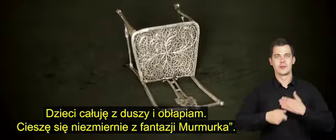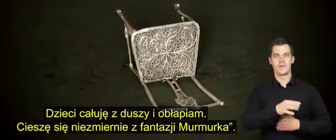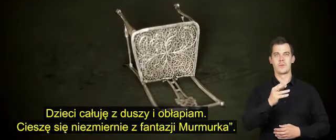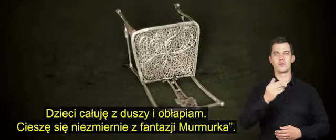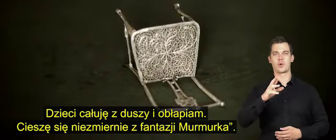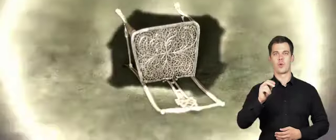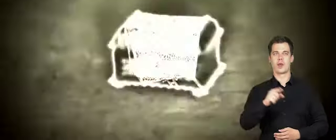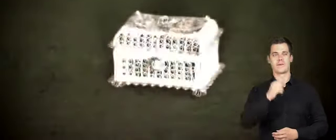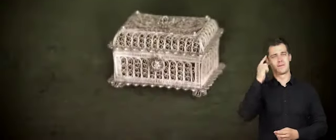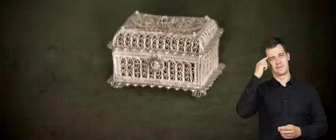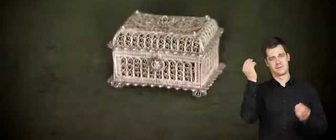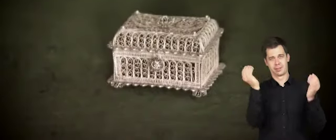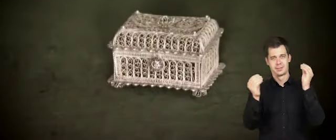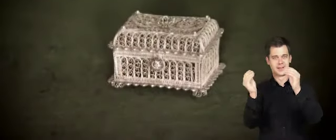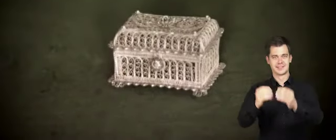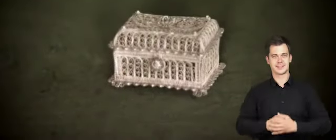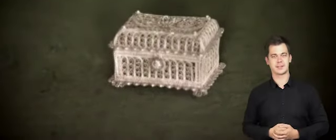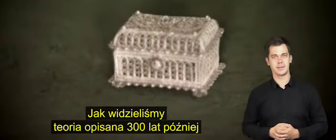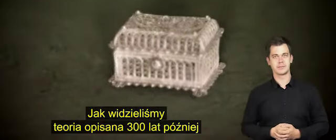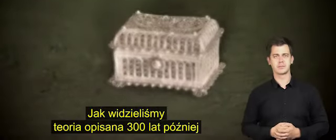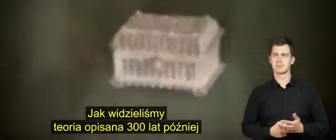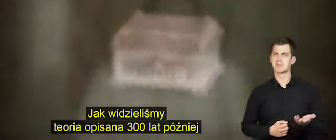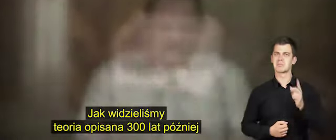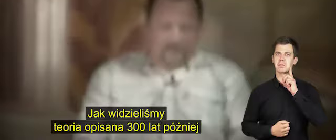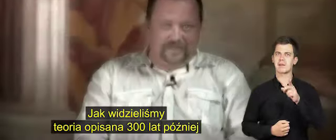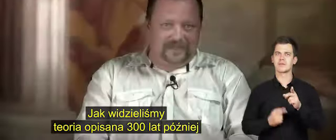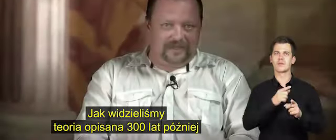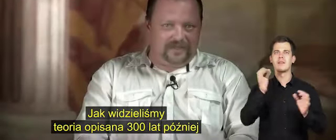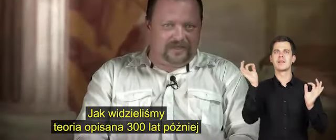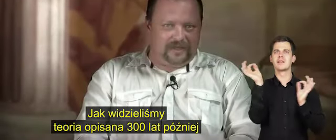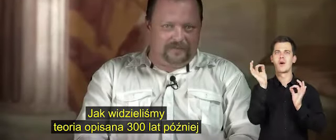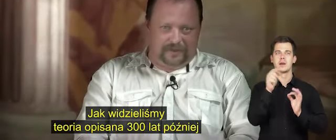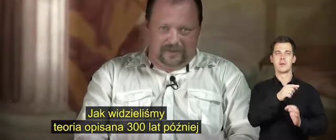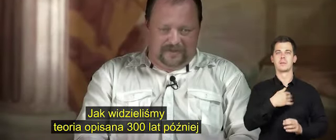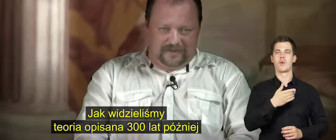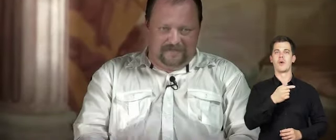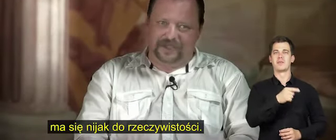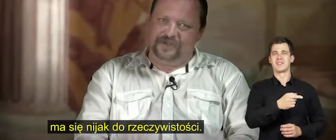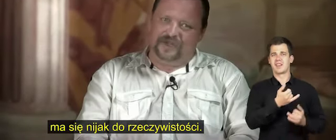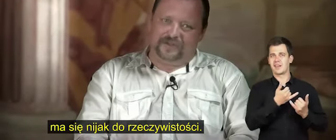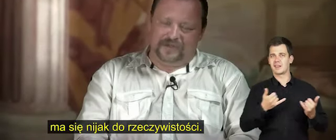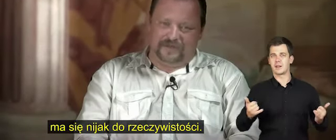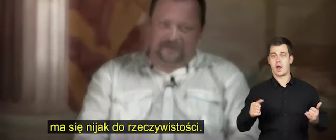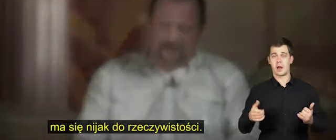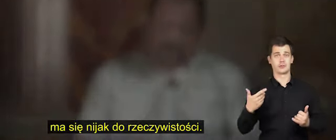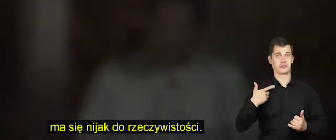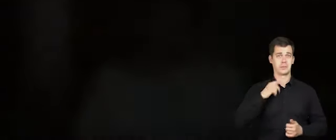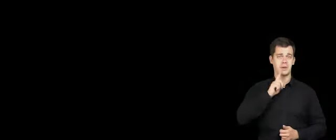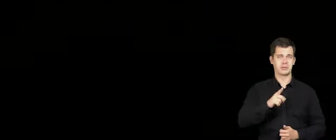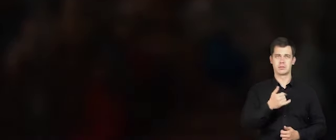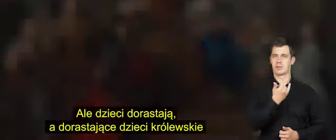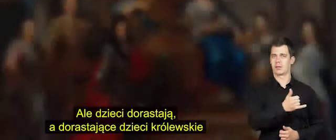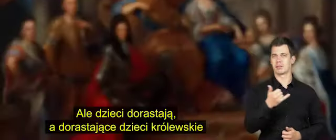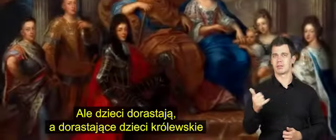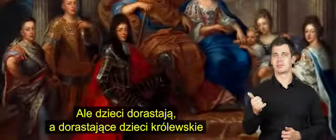murmurka. Jak widzieliśmy, teoria opisana 300 lat później ma się nie jak do rzeczywistości.